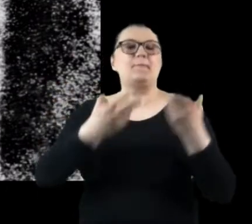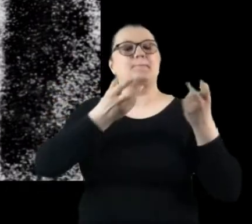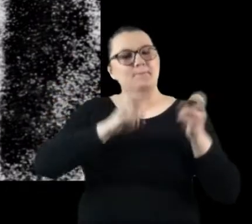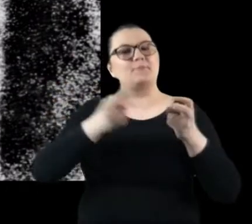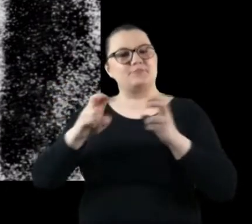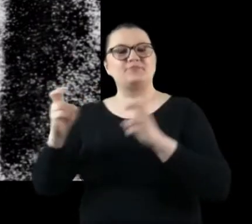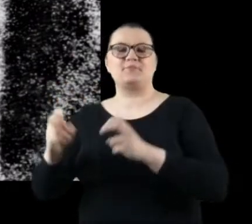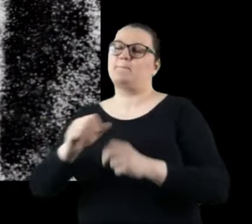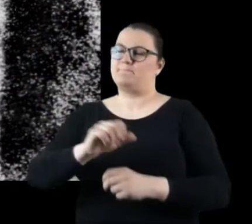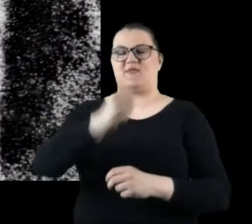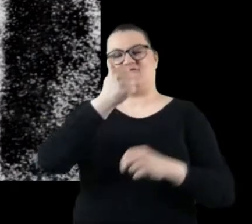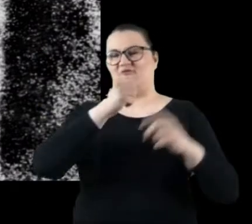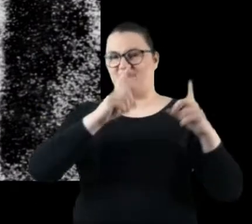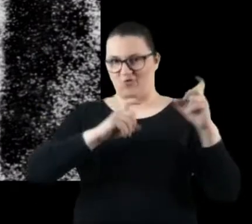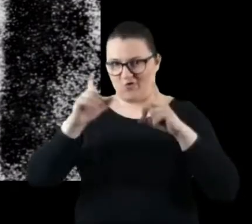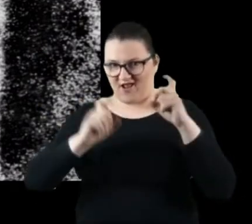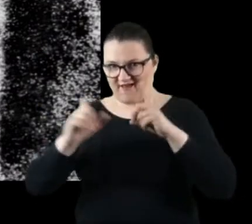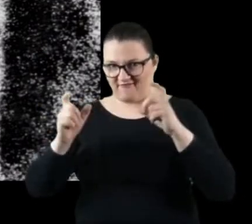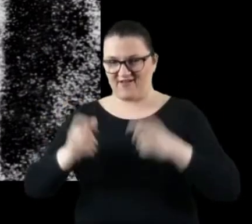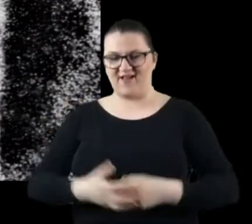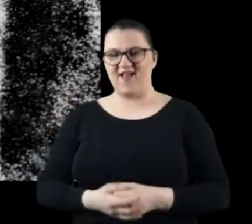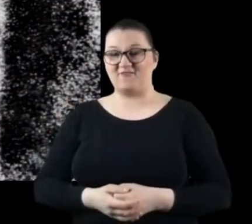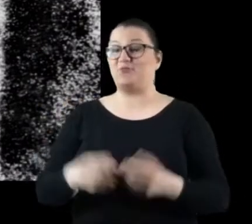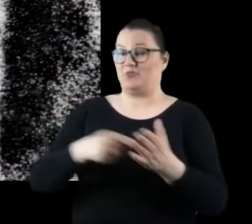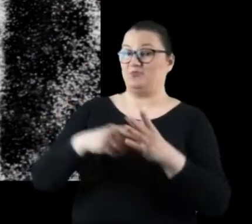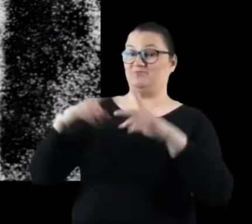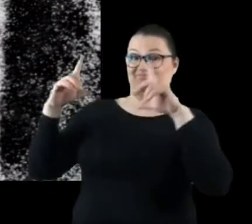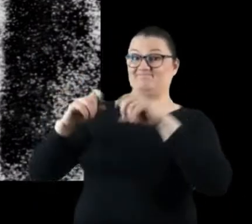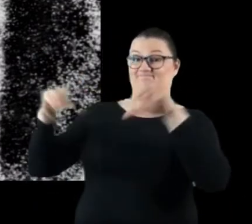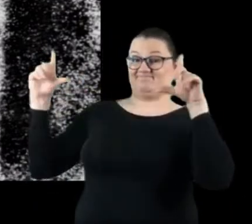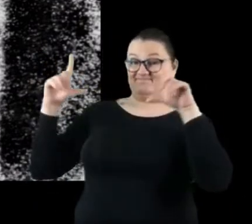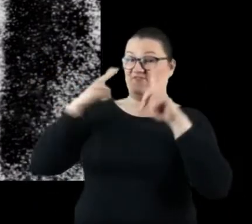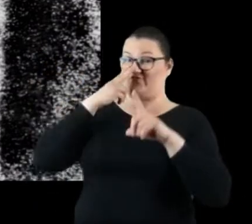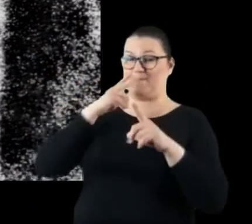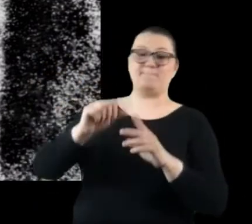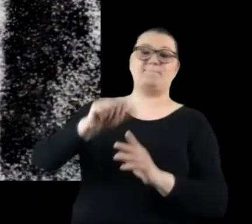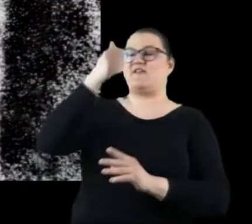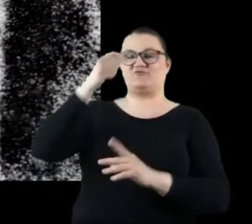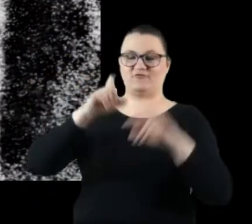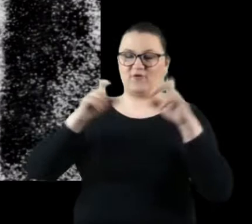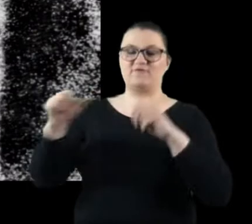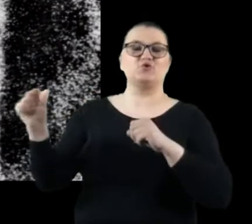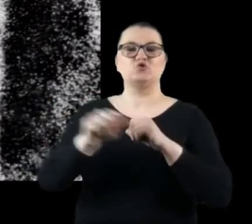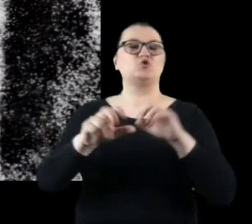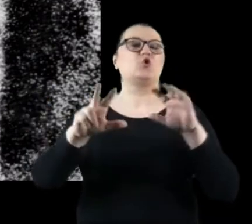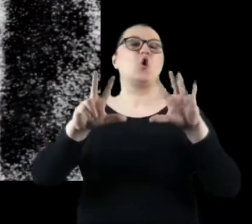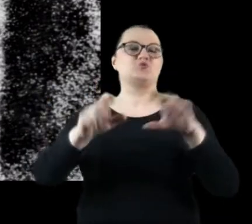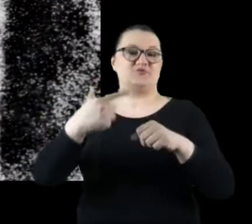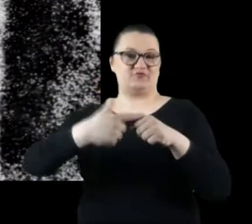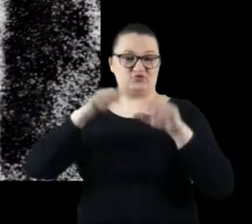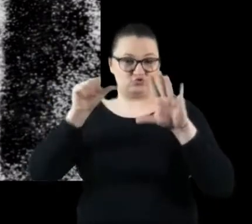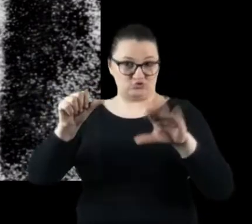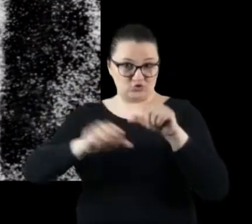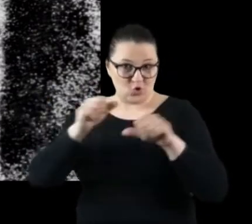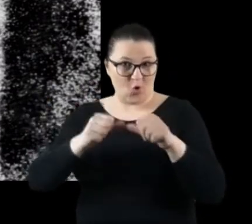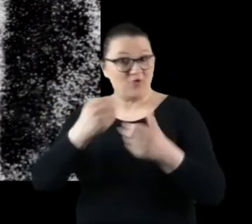pierwsze fotografie. Tutaj mamy pierwszą fotografię z 1826 roku. Nie wiem, czy